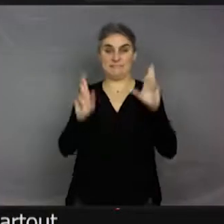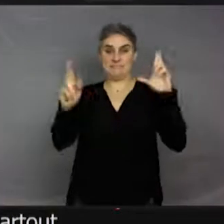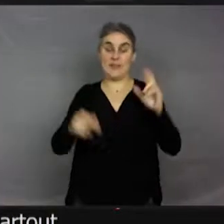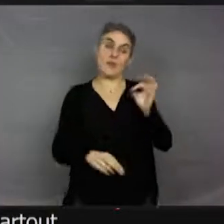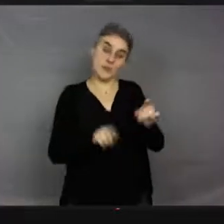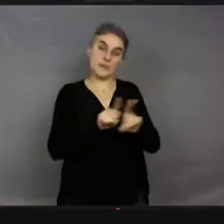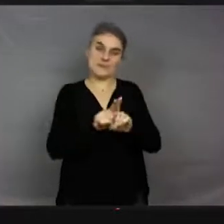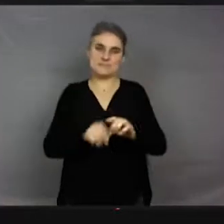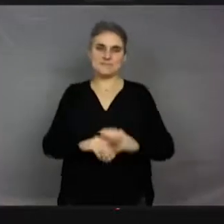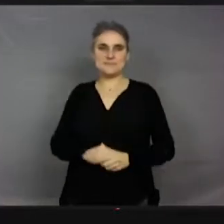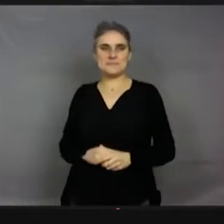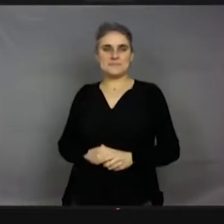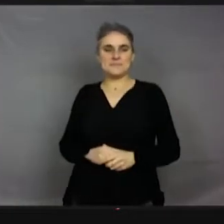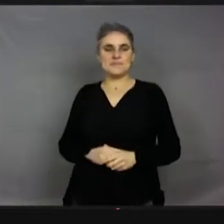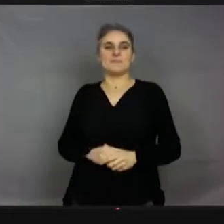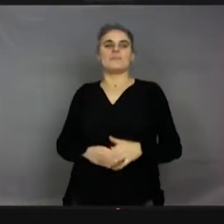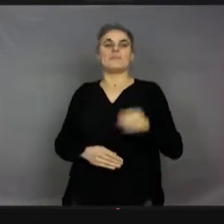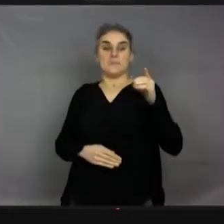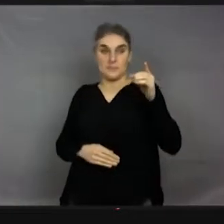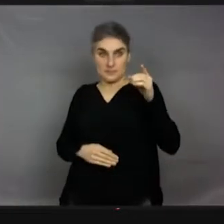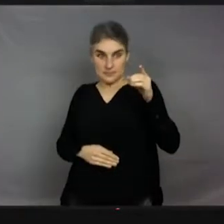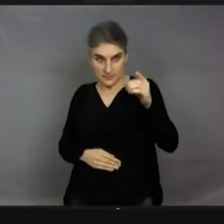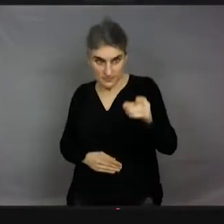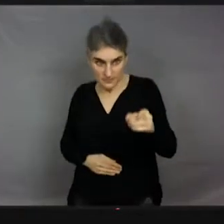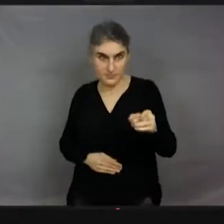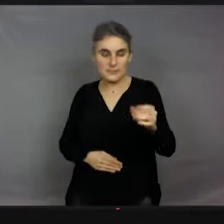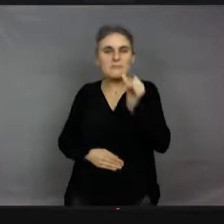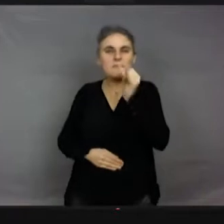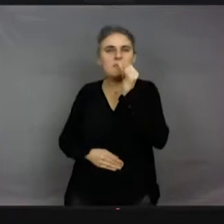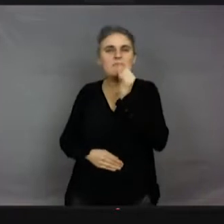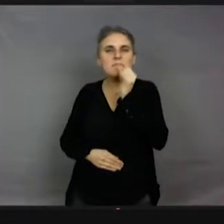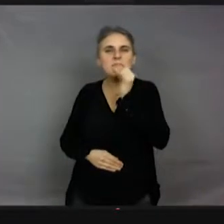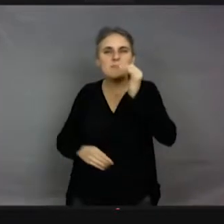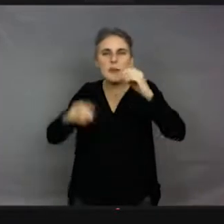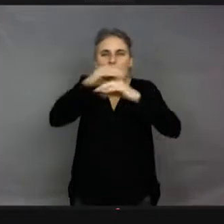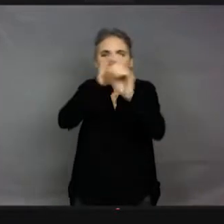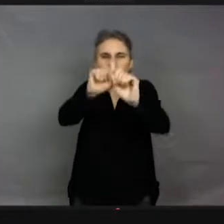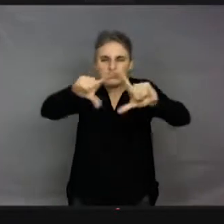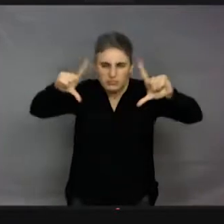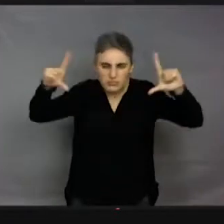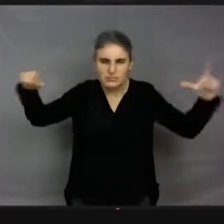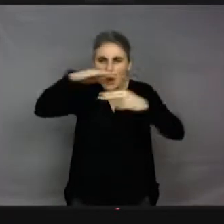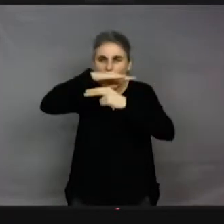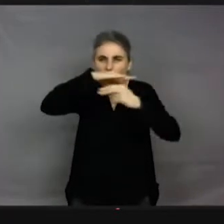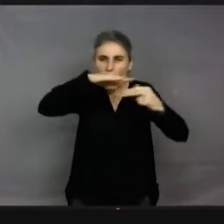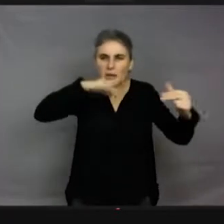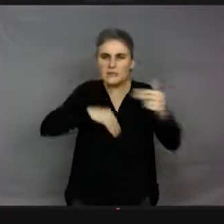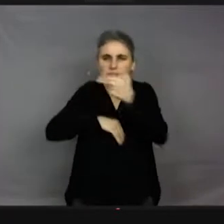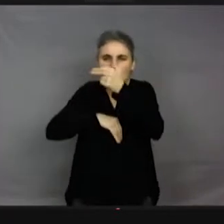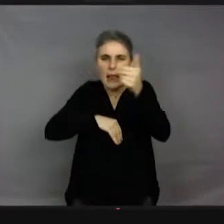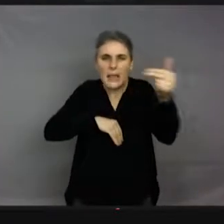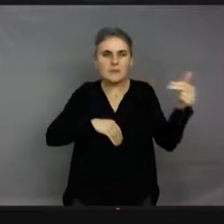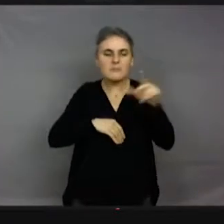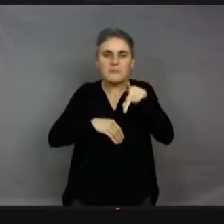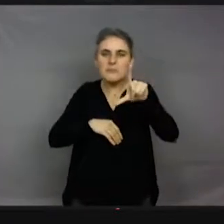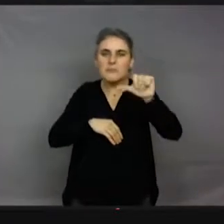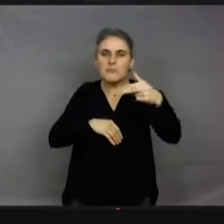Oui, alors là, le plancton aérien, c'est un sujet très intéressant. Et je me souviens, tout début, quand j'avais travaillé